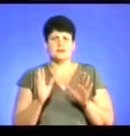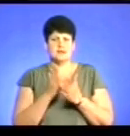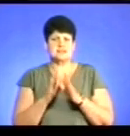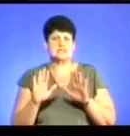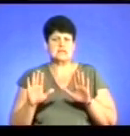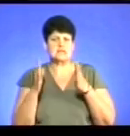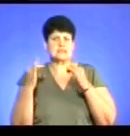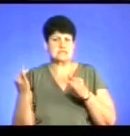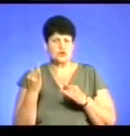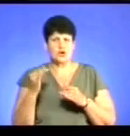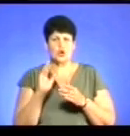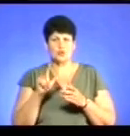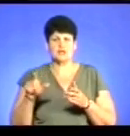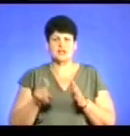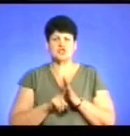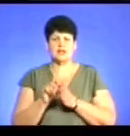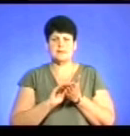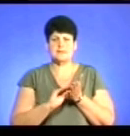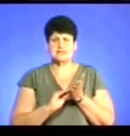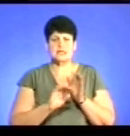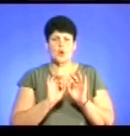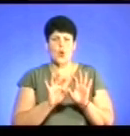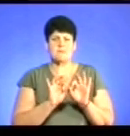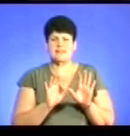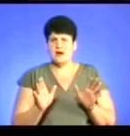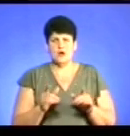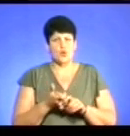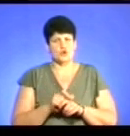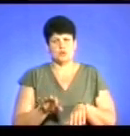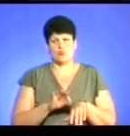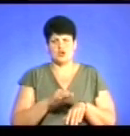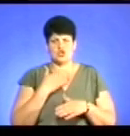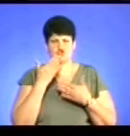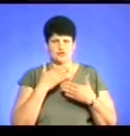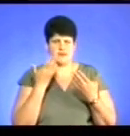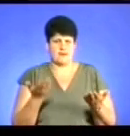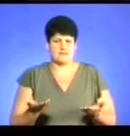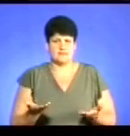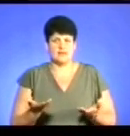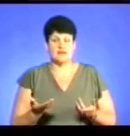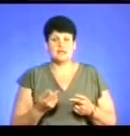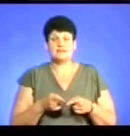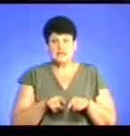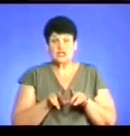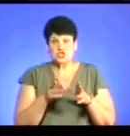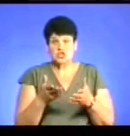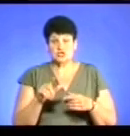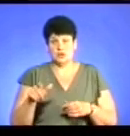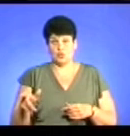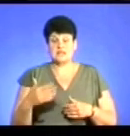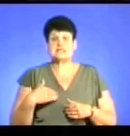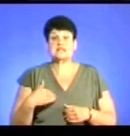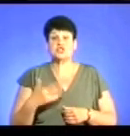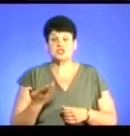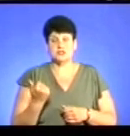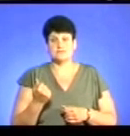і люди починають писати коментарі, ну, дуже більно читати. Ну, ви такі ж самі люди, ну, зачем?